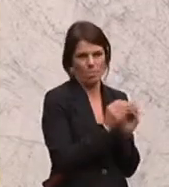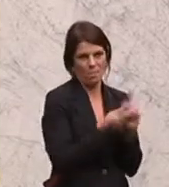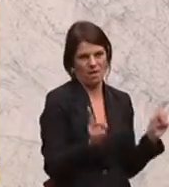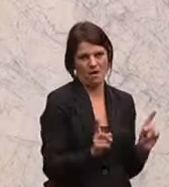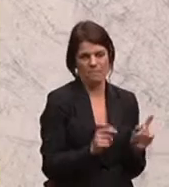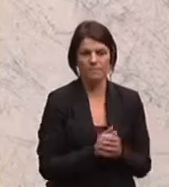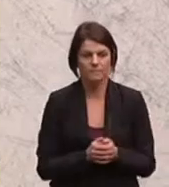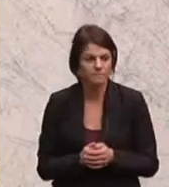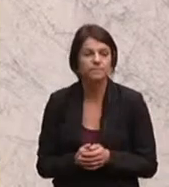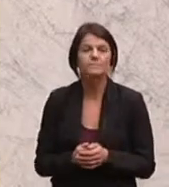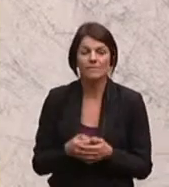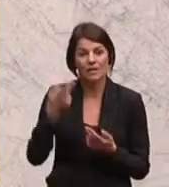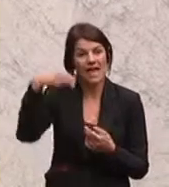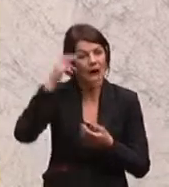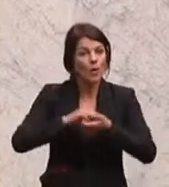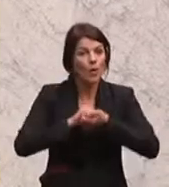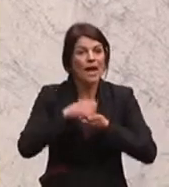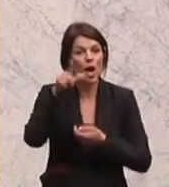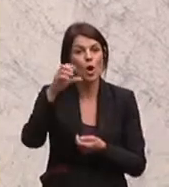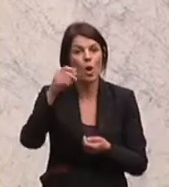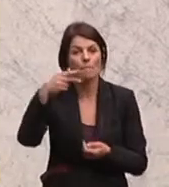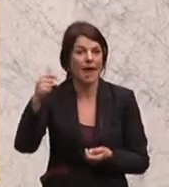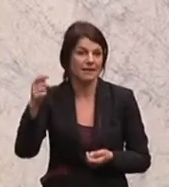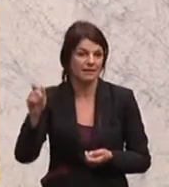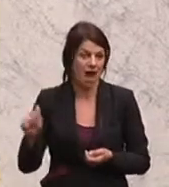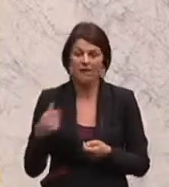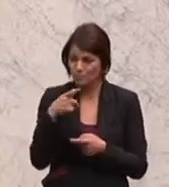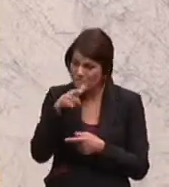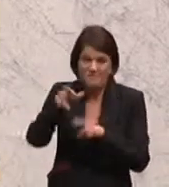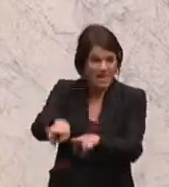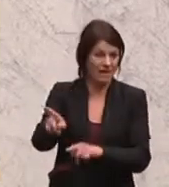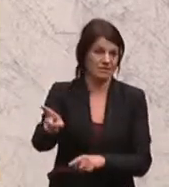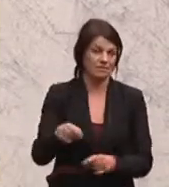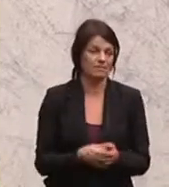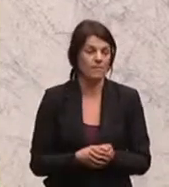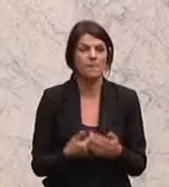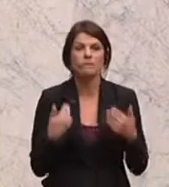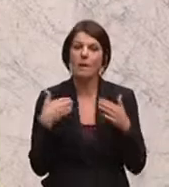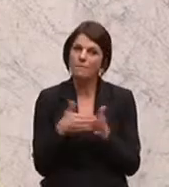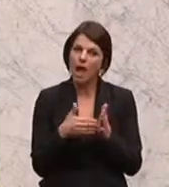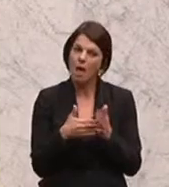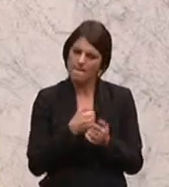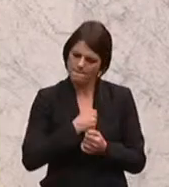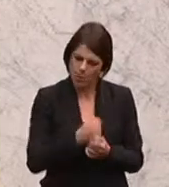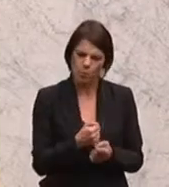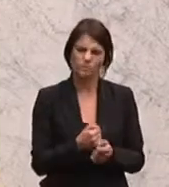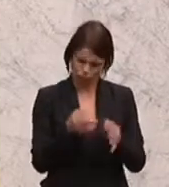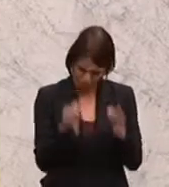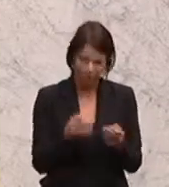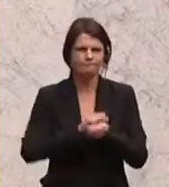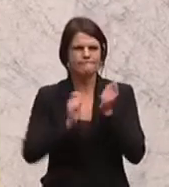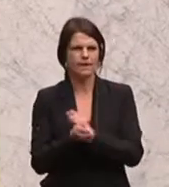Und Herr Kollege Lopatka, auch dir gebe ich völlig recht, wir brauchen Mut zu reformen.